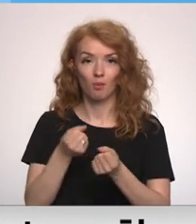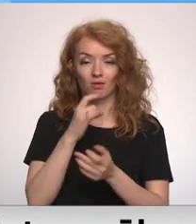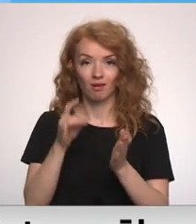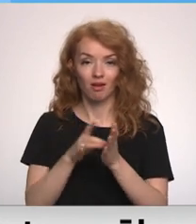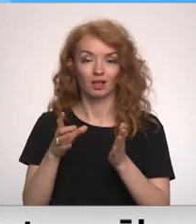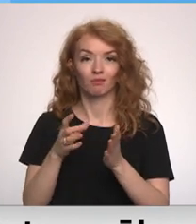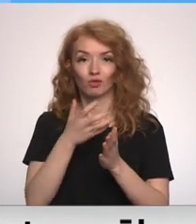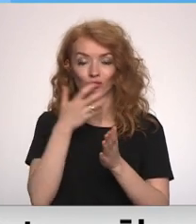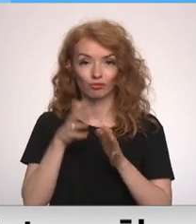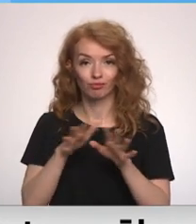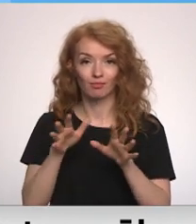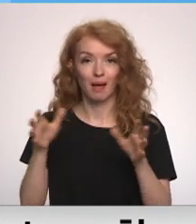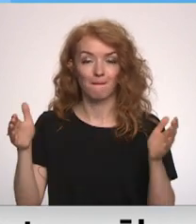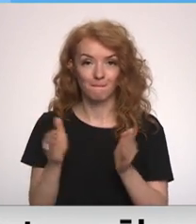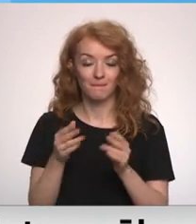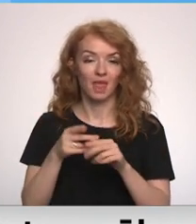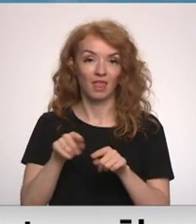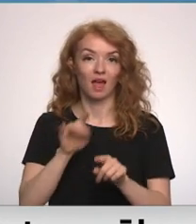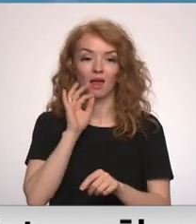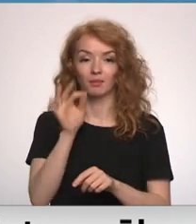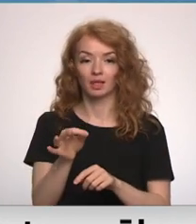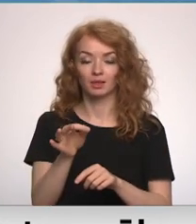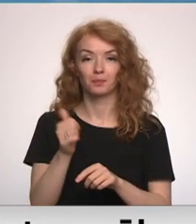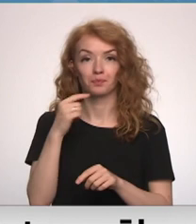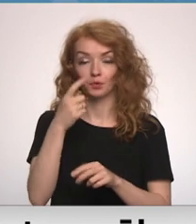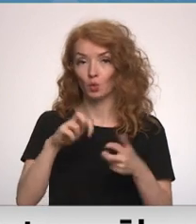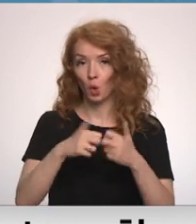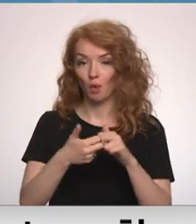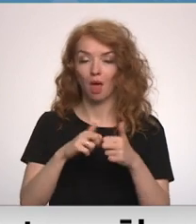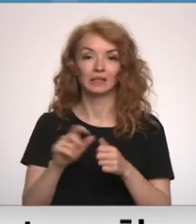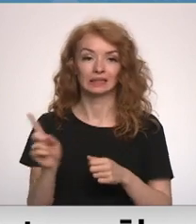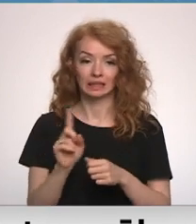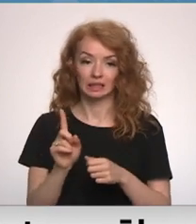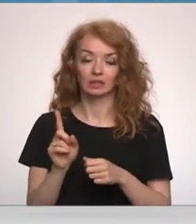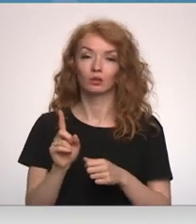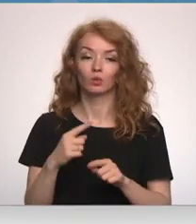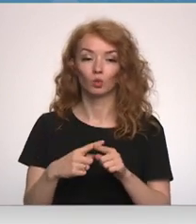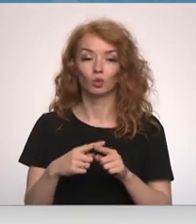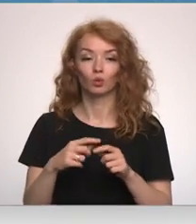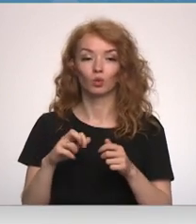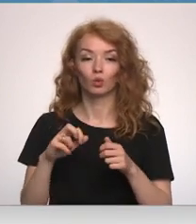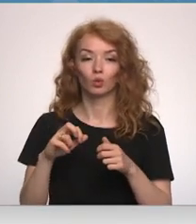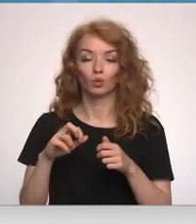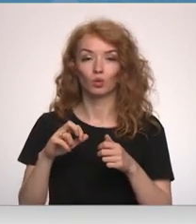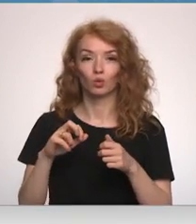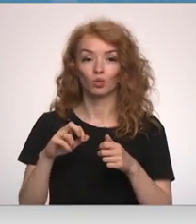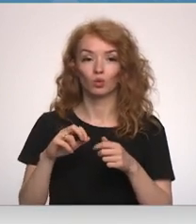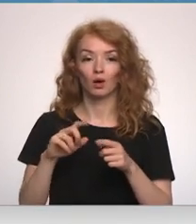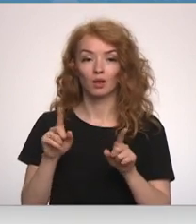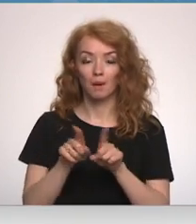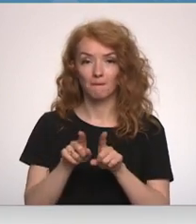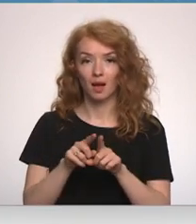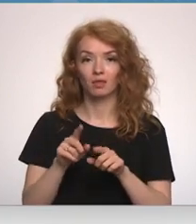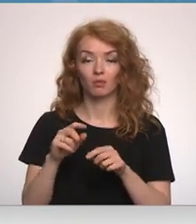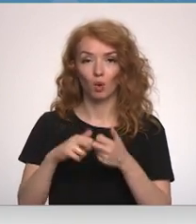ir 50%, tad tā ir atbildi. Izveicinājumi, protams, paliek. Izveicinājumi paliek atiecībās nākamo sezonu,